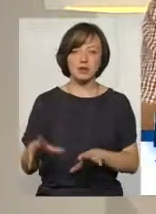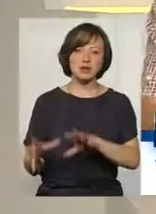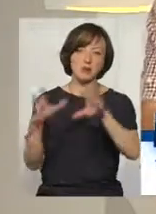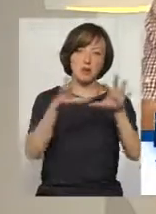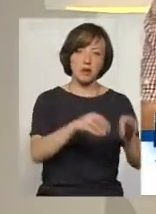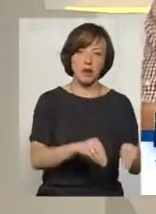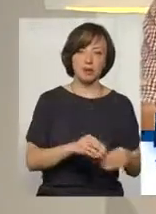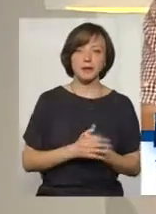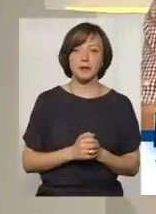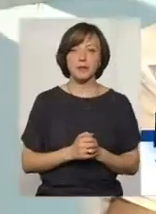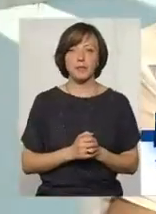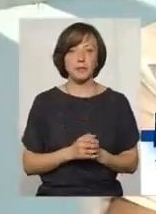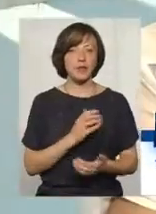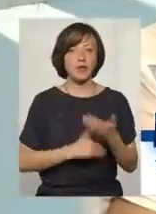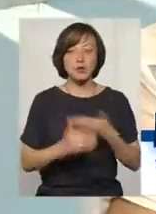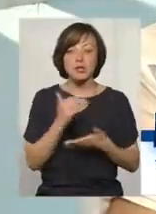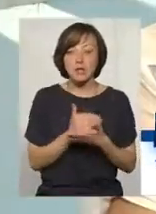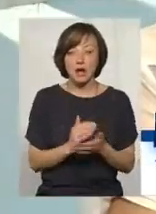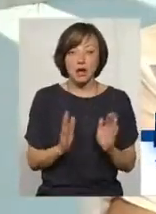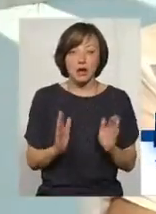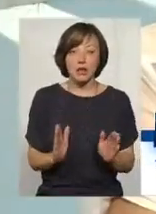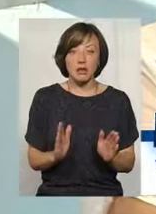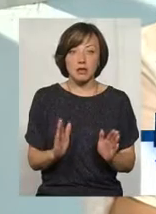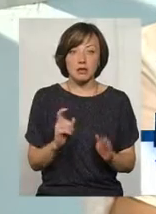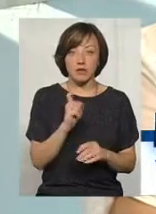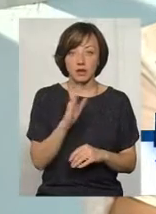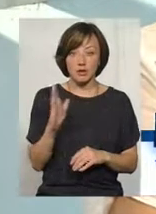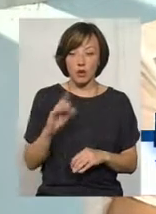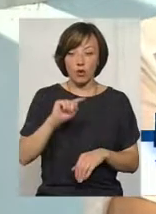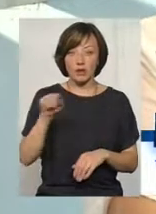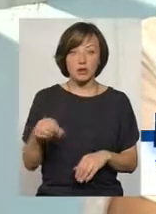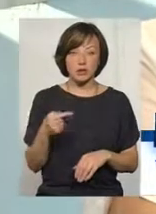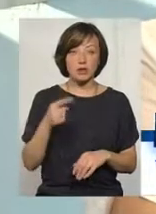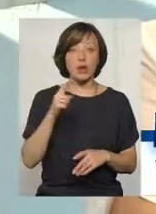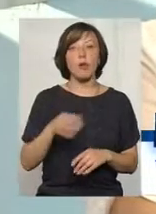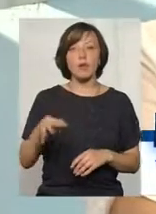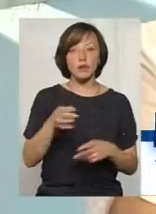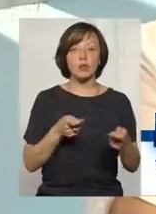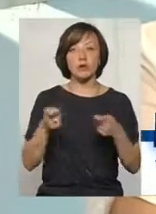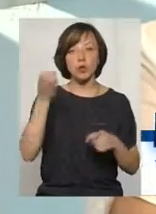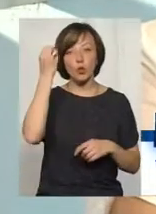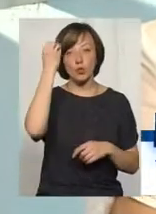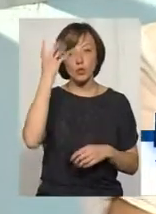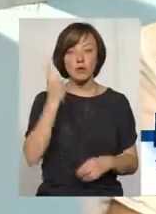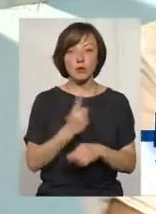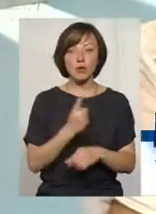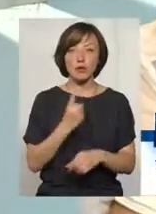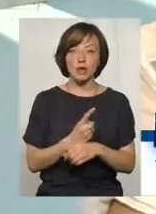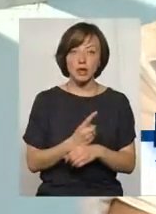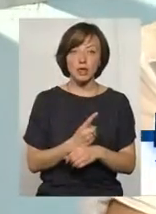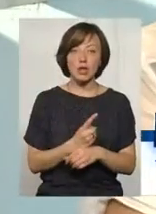забрати. Ну, в останню хвилину, буквально, в буквальному значенні, останню годину. Передумали. Обласне управління культури заборонило чи